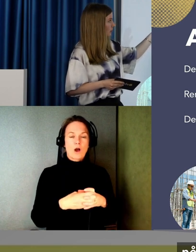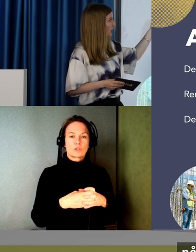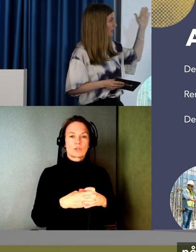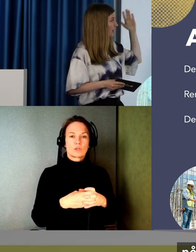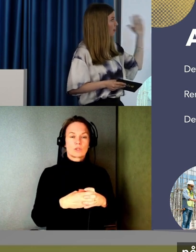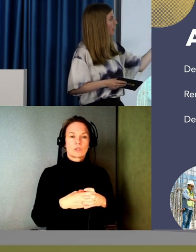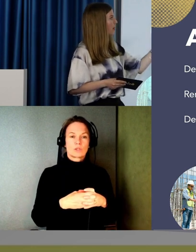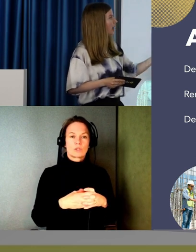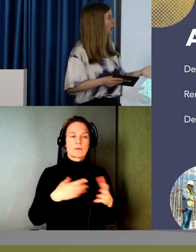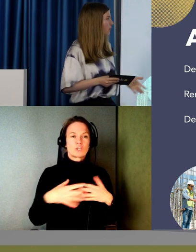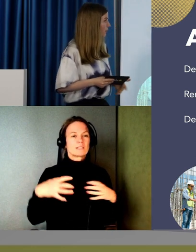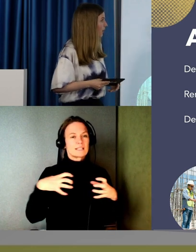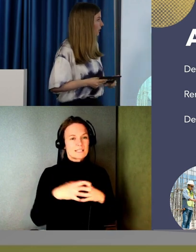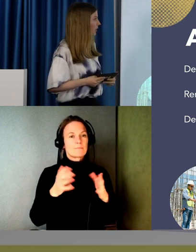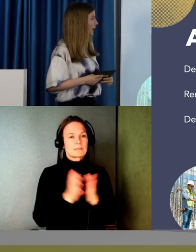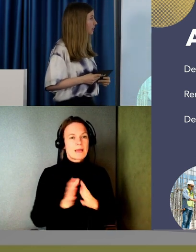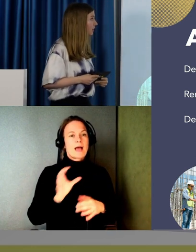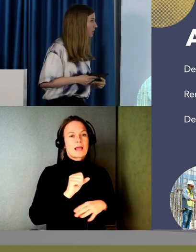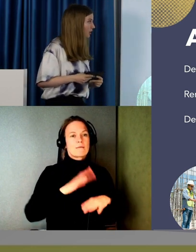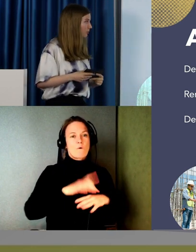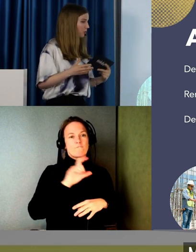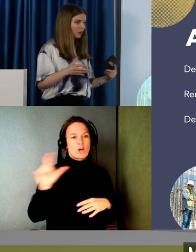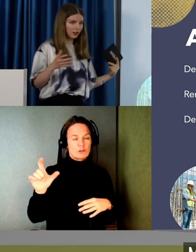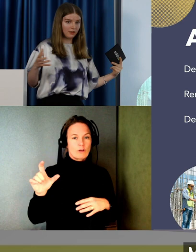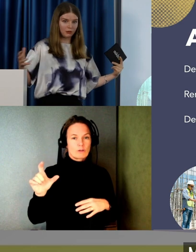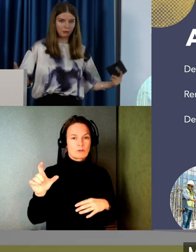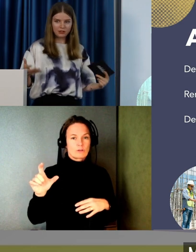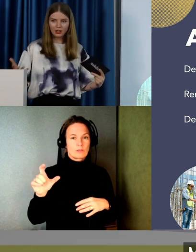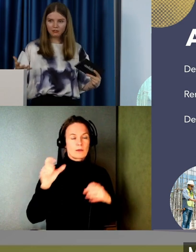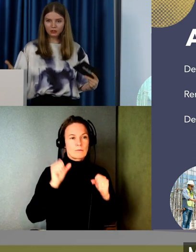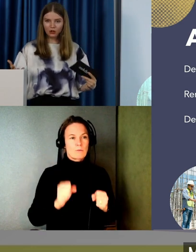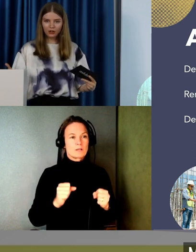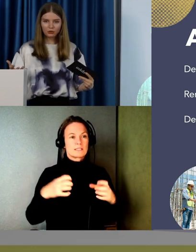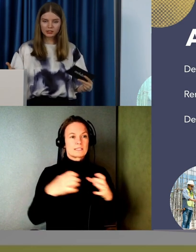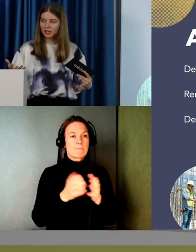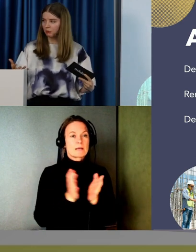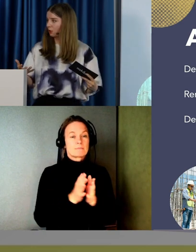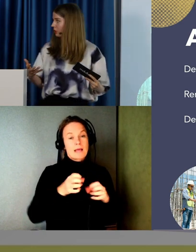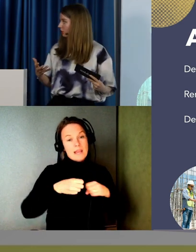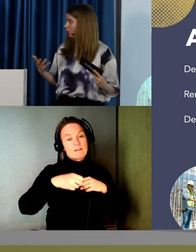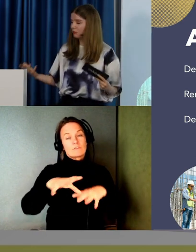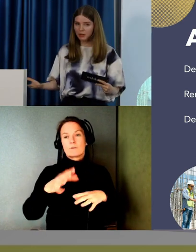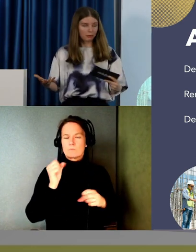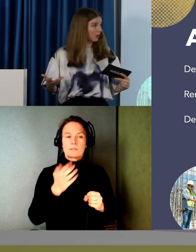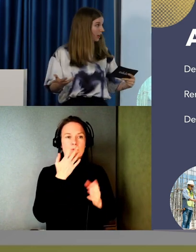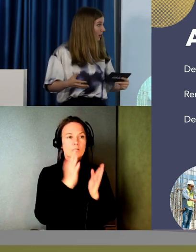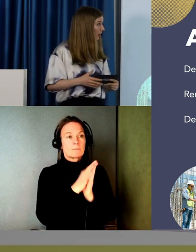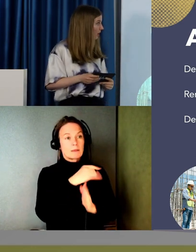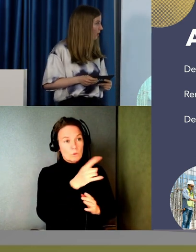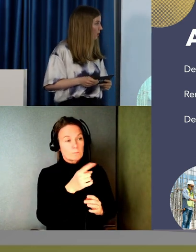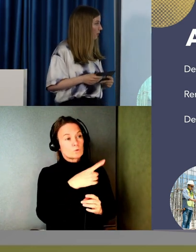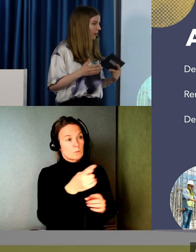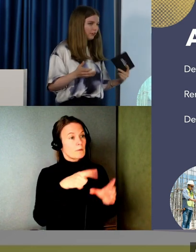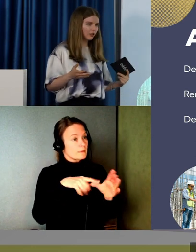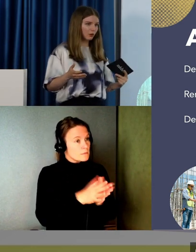man gör det tillsammans med alla på företaget. Man måste göra det tillsammans med sina leverantörer. Och snacka med dem så att de är med på banan.